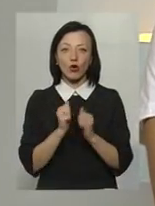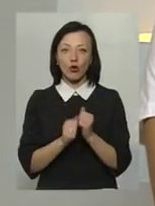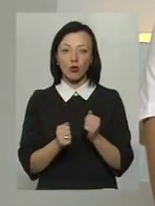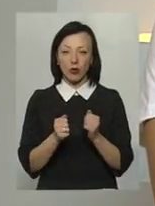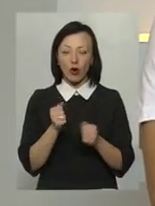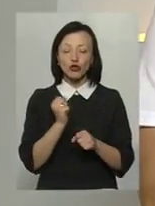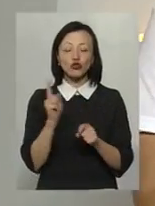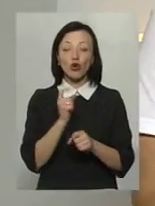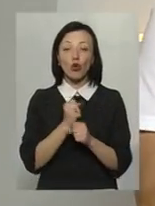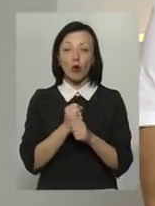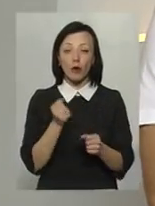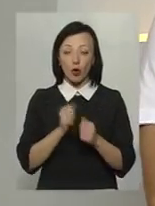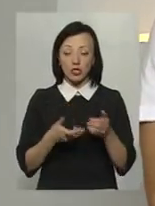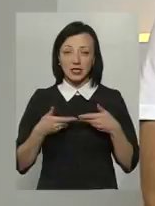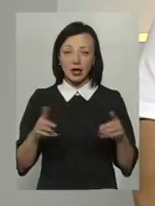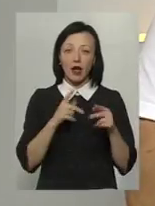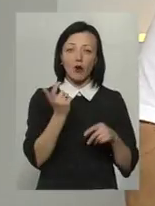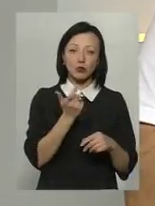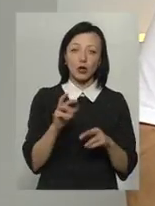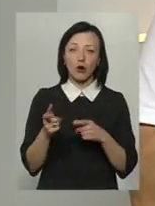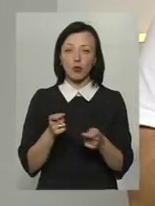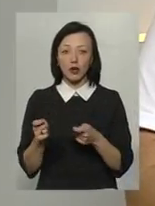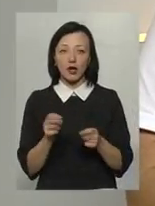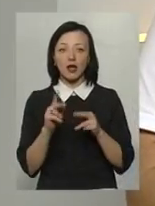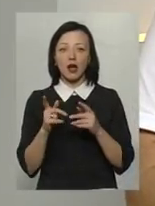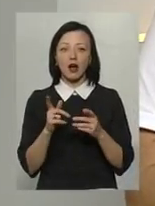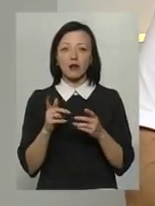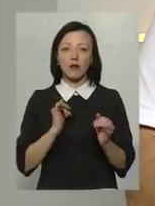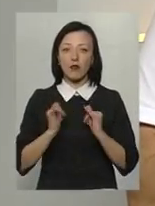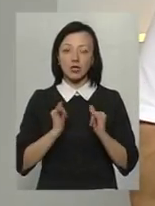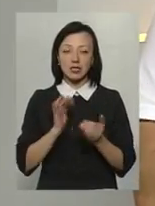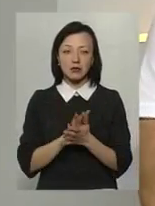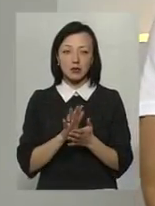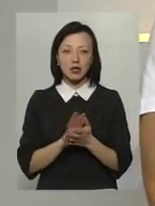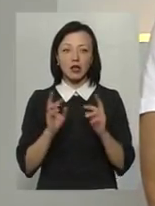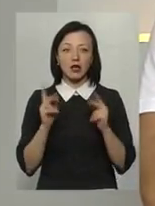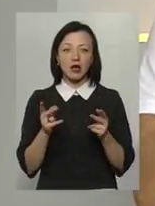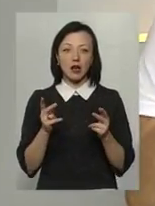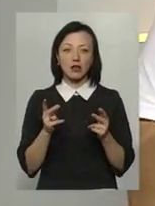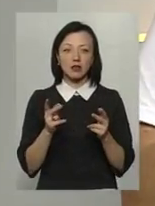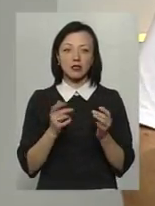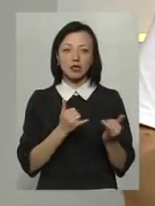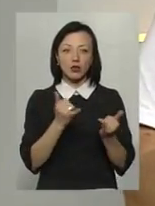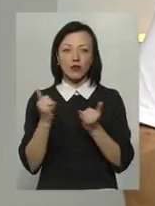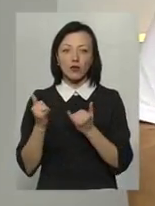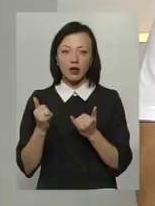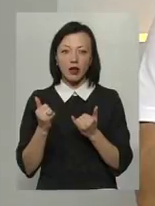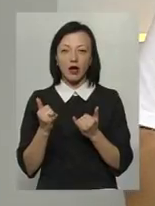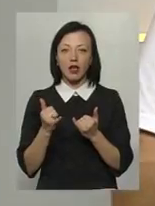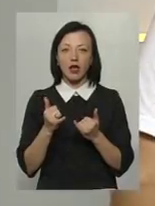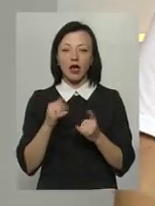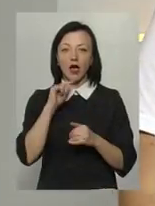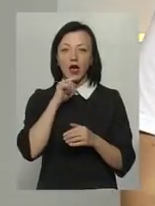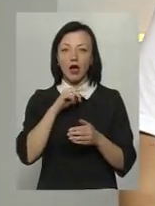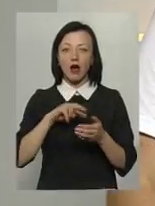із нас, як він господарює, як він управляє, як він обходиться із сміттям, як він задовільняє якісь там економічні потреби, це